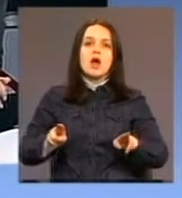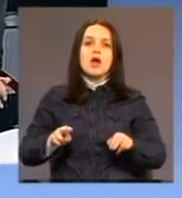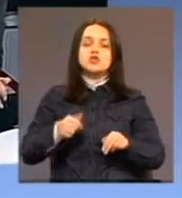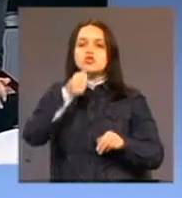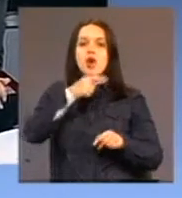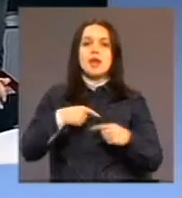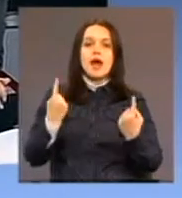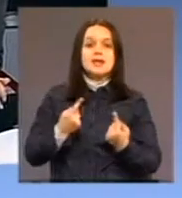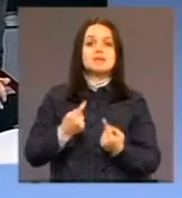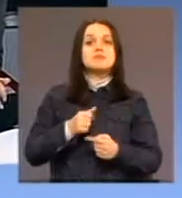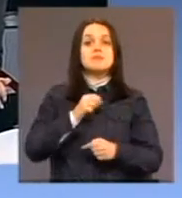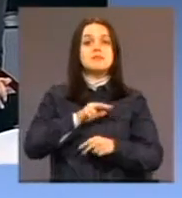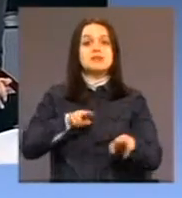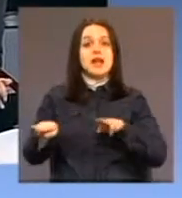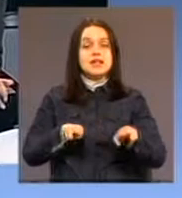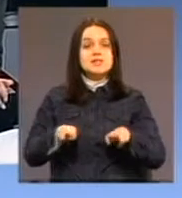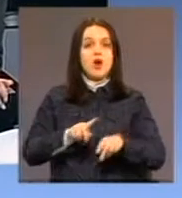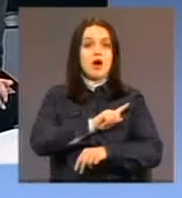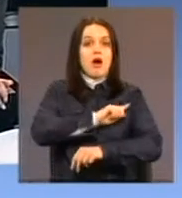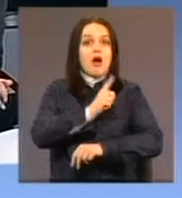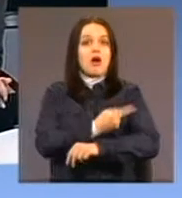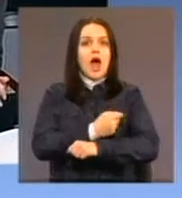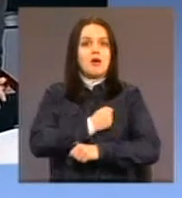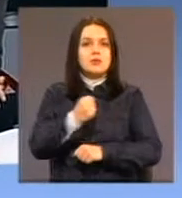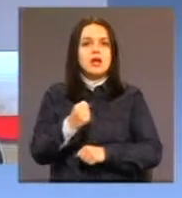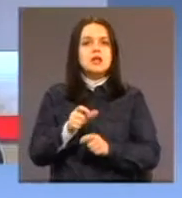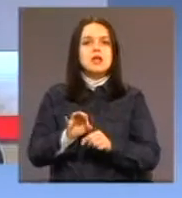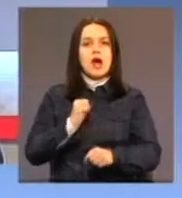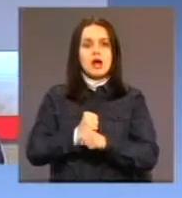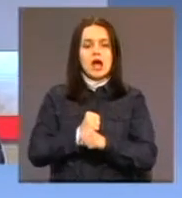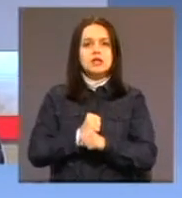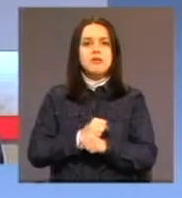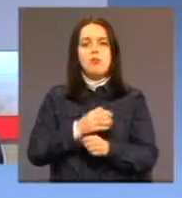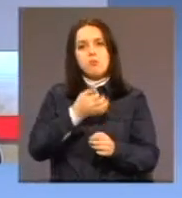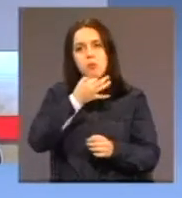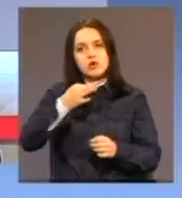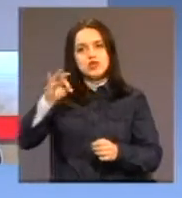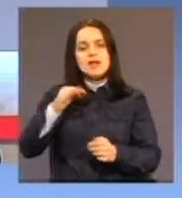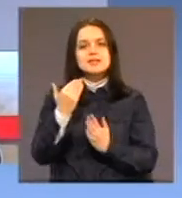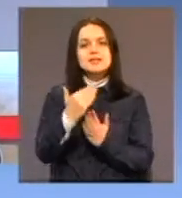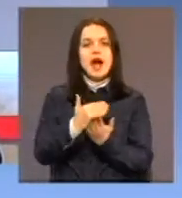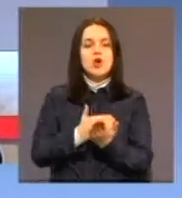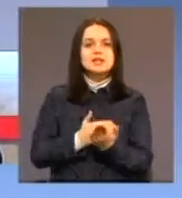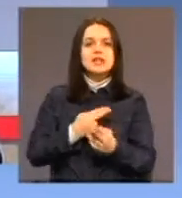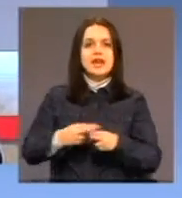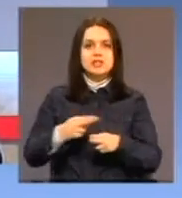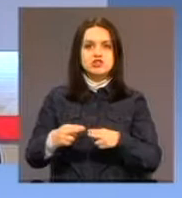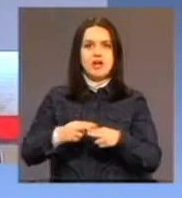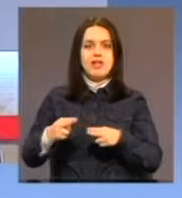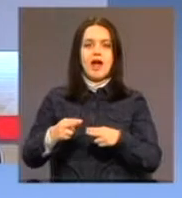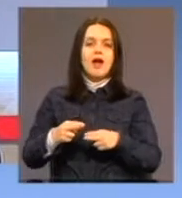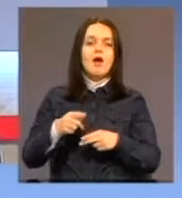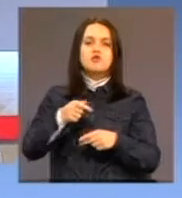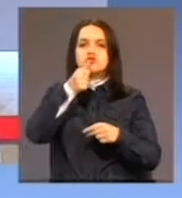ministarstvu, dakle, hrabri da vršimo dalje poboćanja tih zakonskih rešenja. Ono što je posebno ovdje